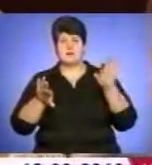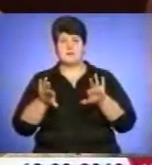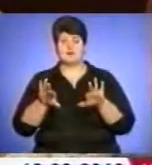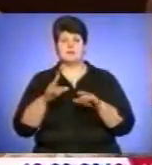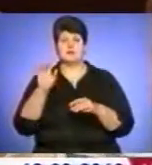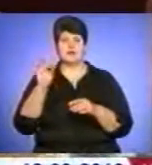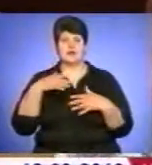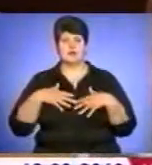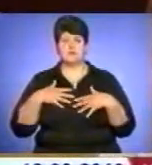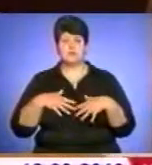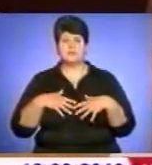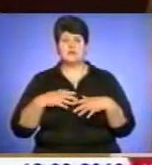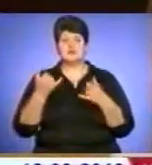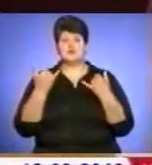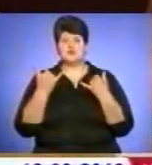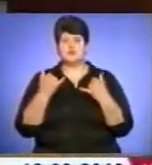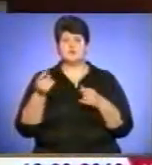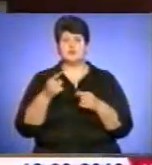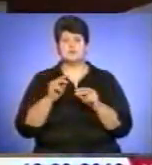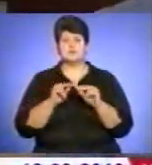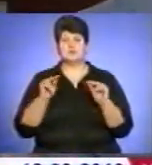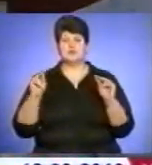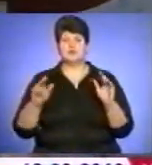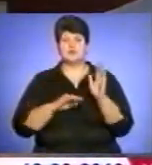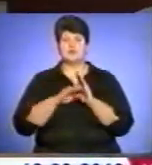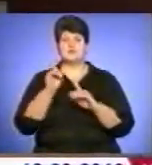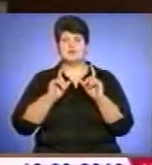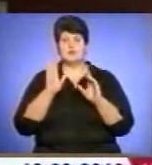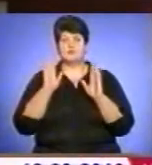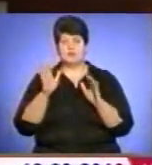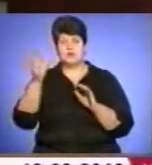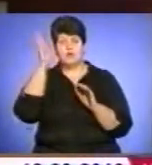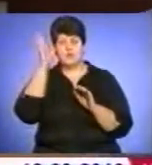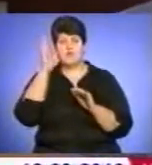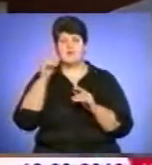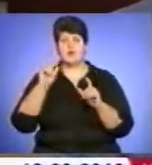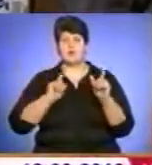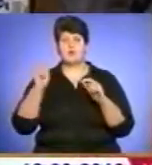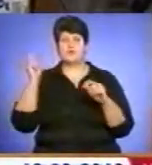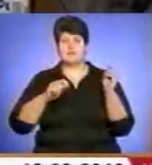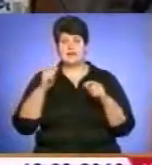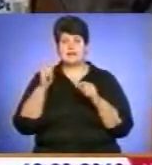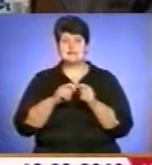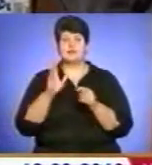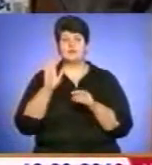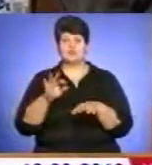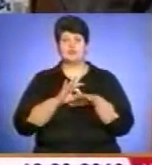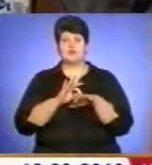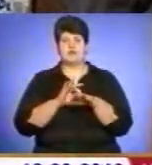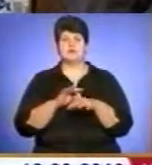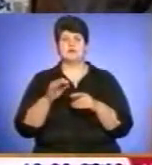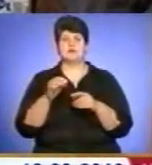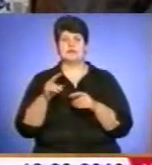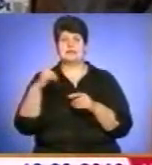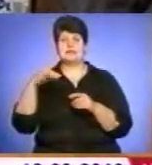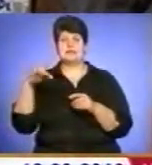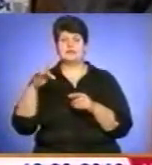повідомить, що цьогоріч в Тернопільському національному педагогічному університеті відбудеться наукова конференція, в рамках якої проведуть дослідження Дністровських